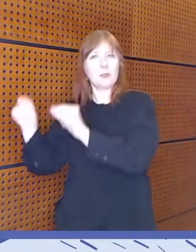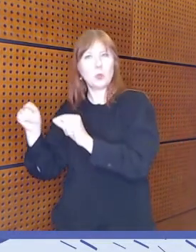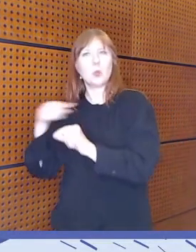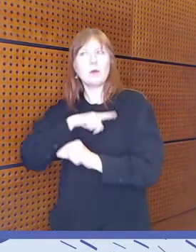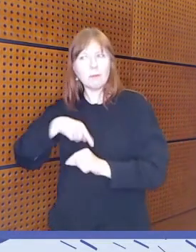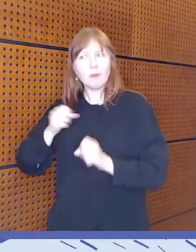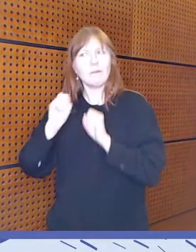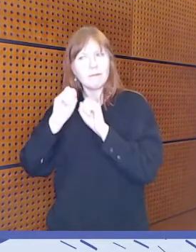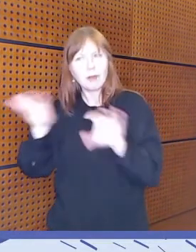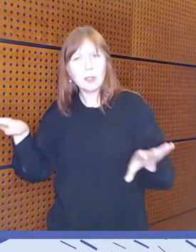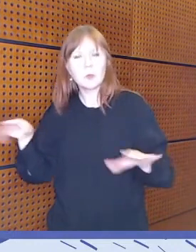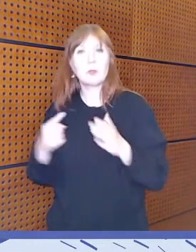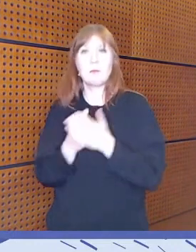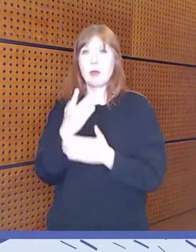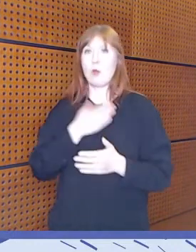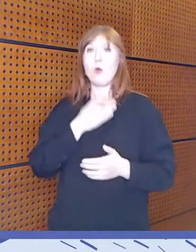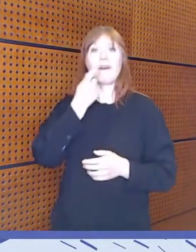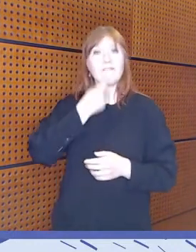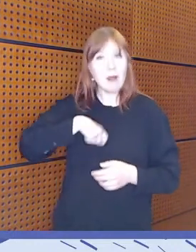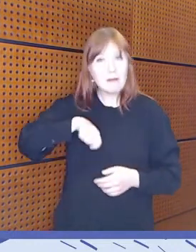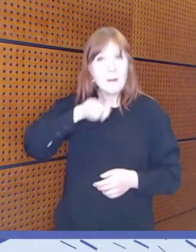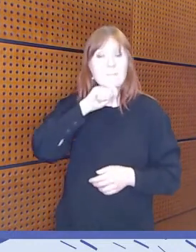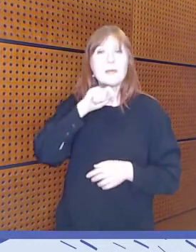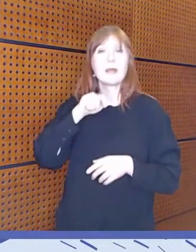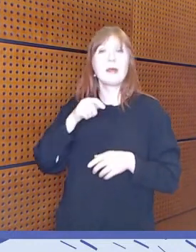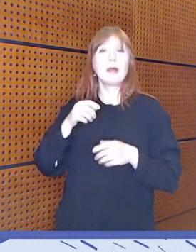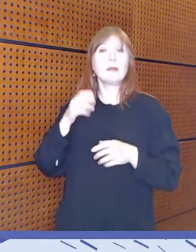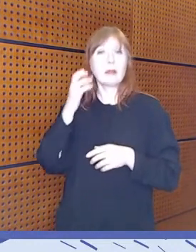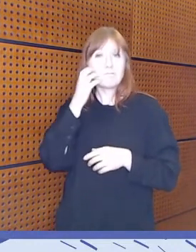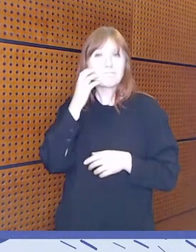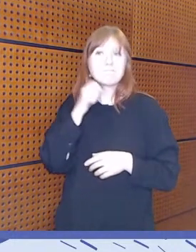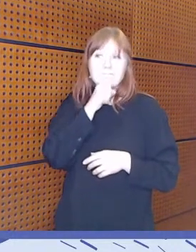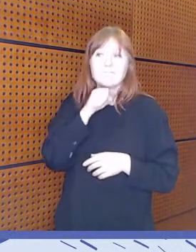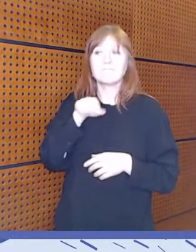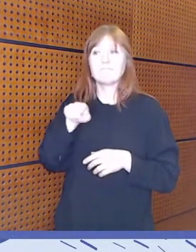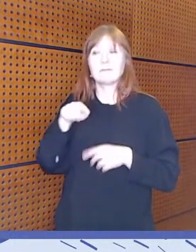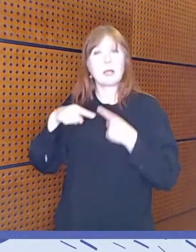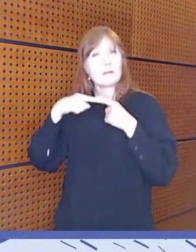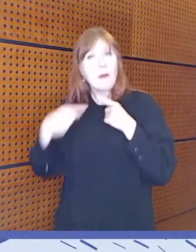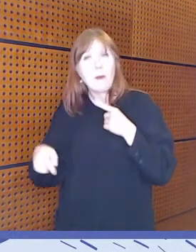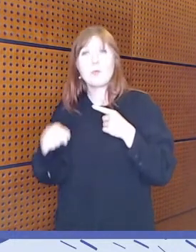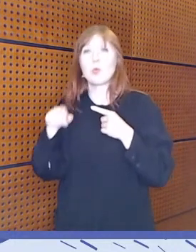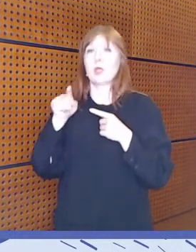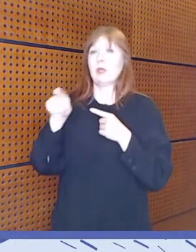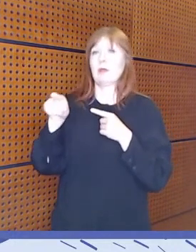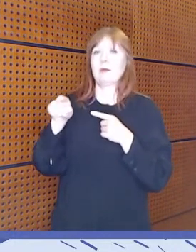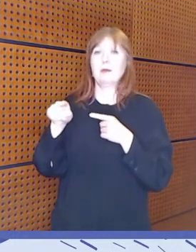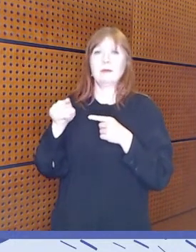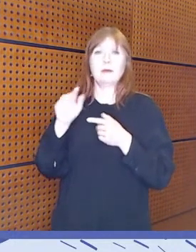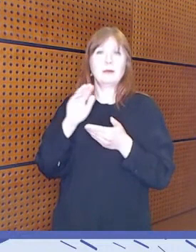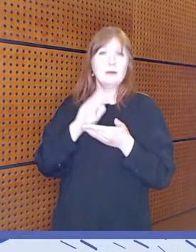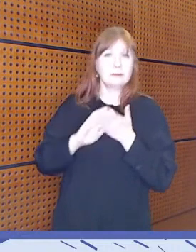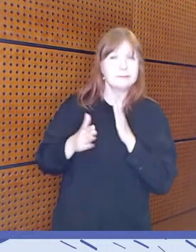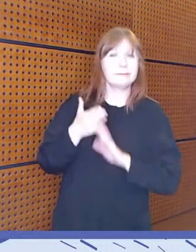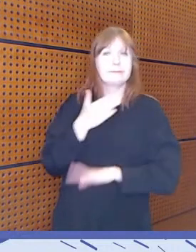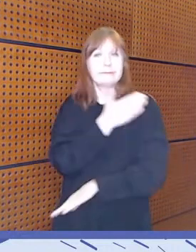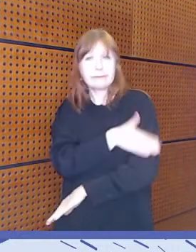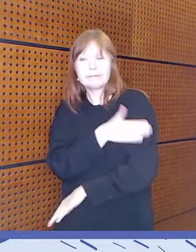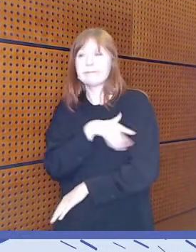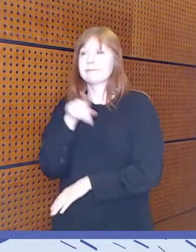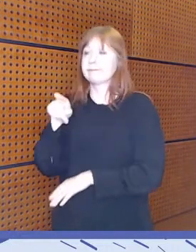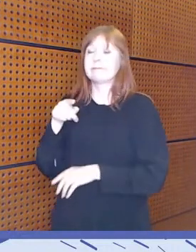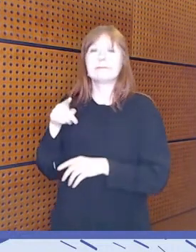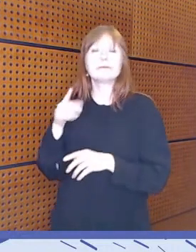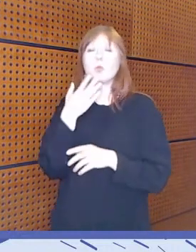läheinen, oma vanhempi tai isovanhempi, tai iäkkäämpi vaikka naapurin sekä tai täti, niin miksei